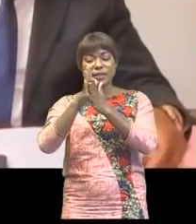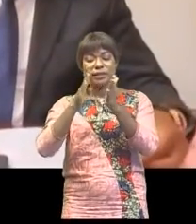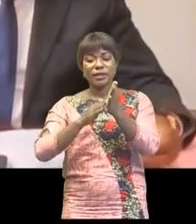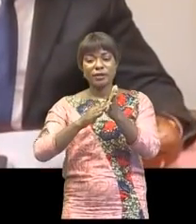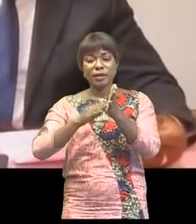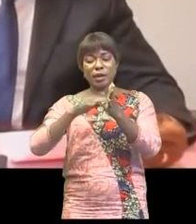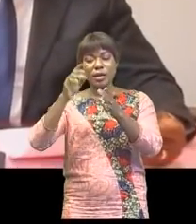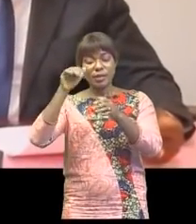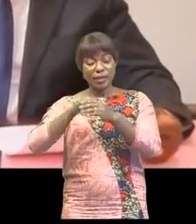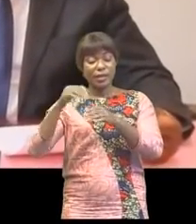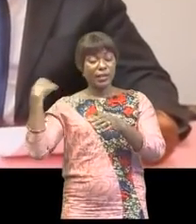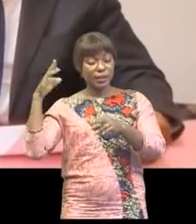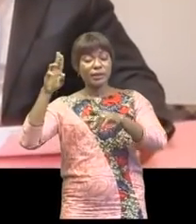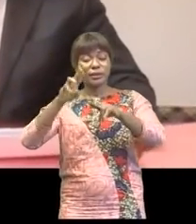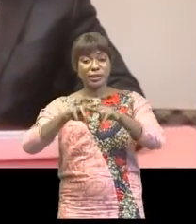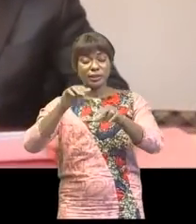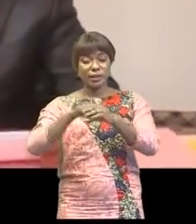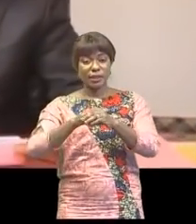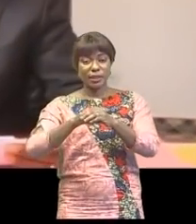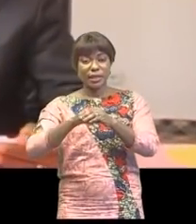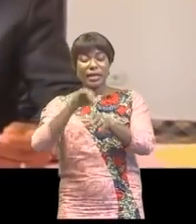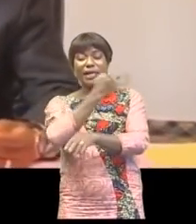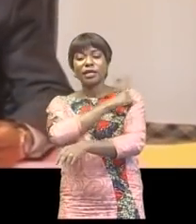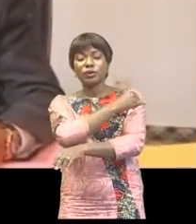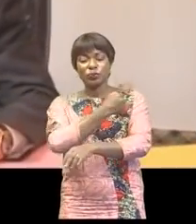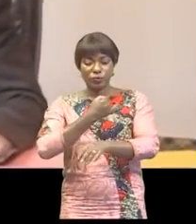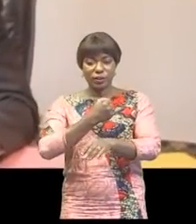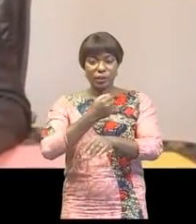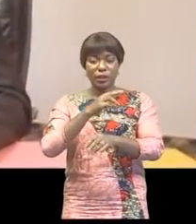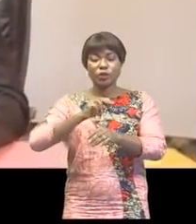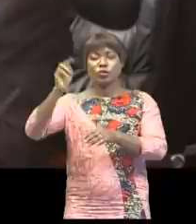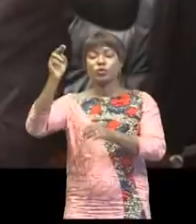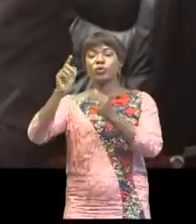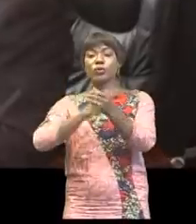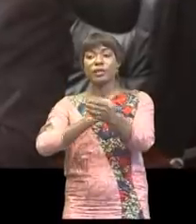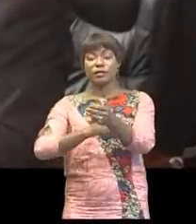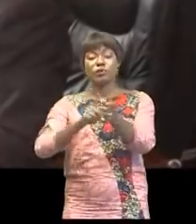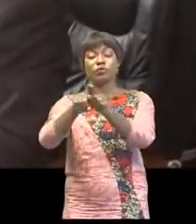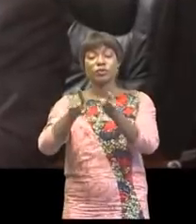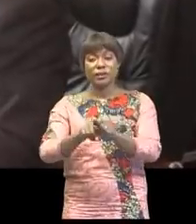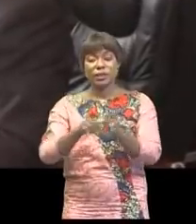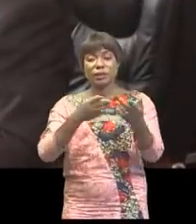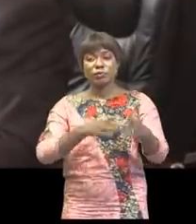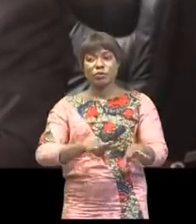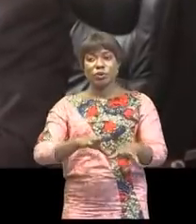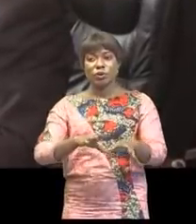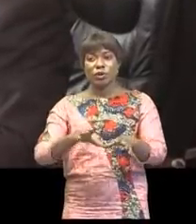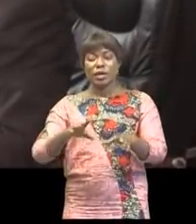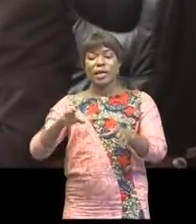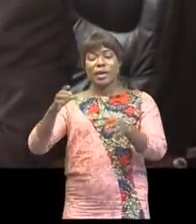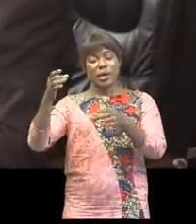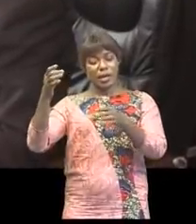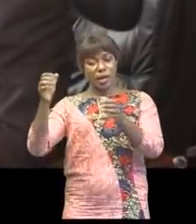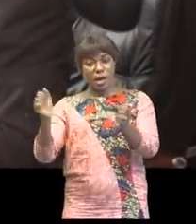de l'état de siège dans les provinces de Litori et du Nord Kivu par le Parlement. Le décès à Luanda de l'honorable